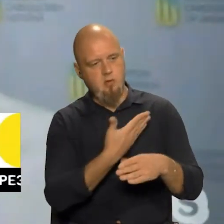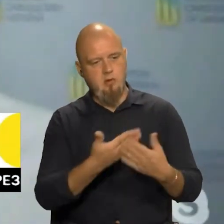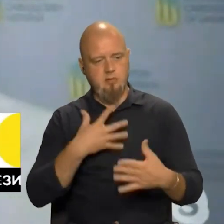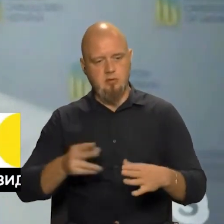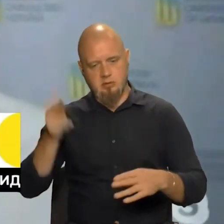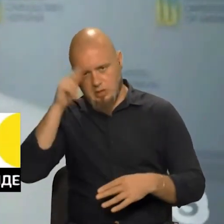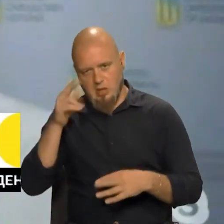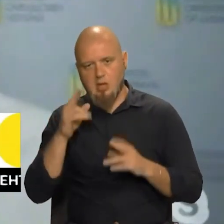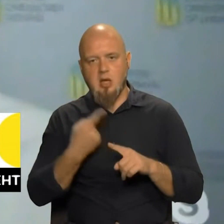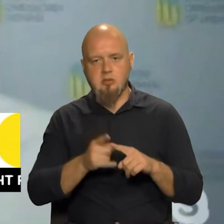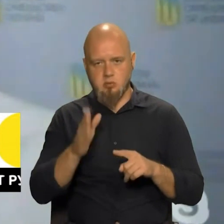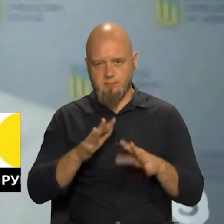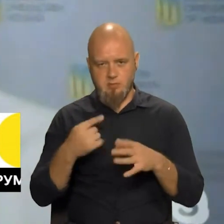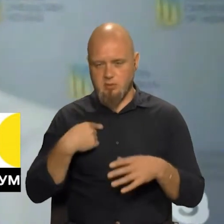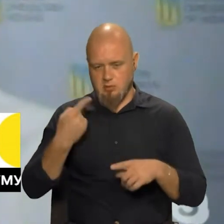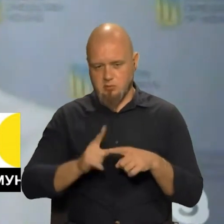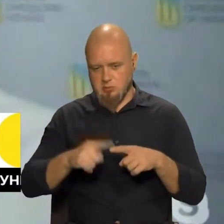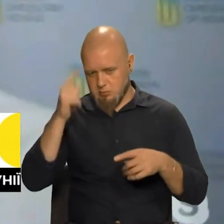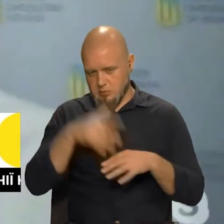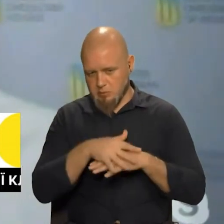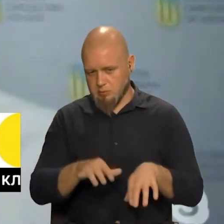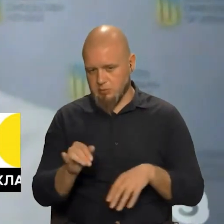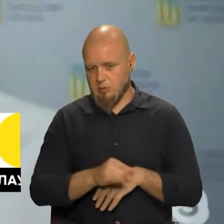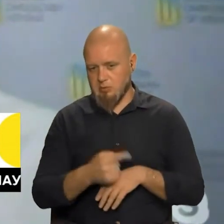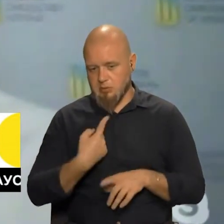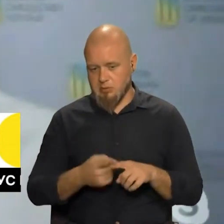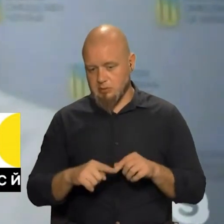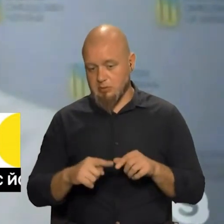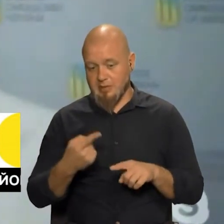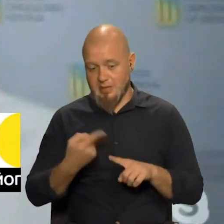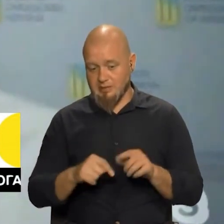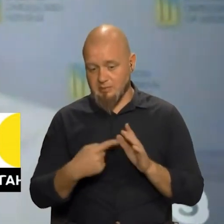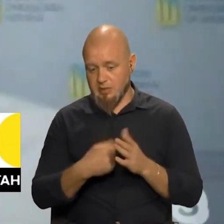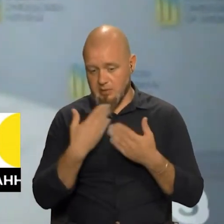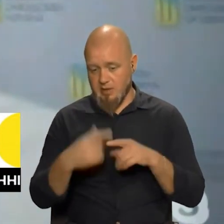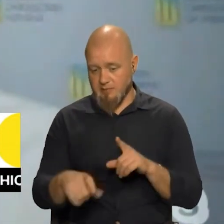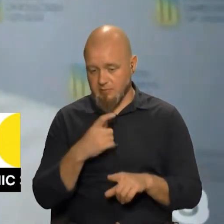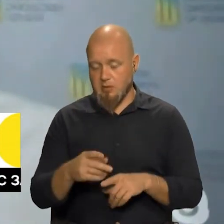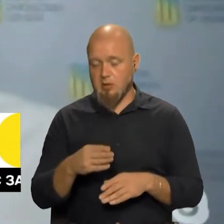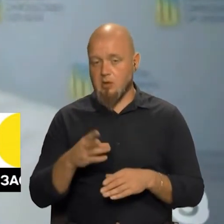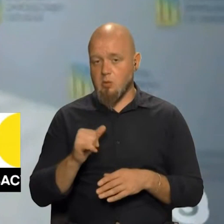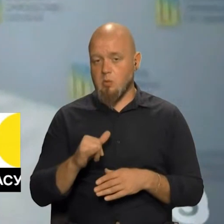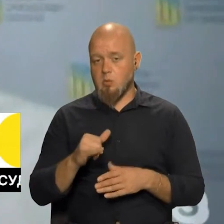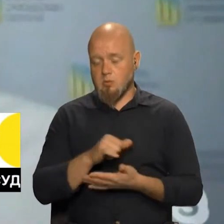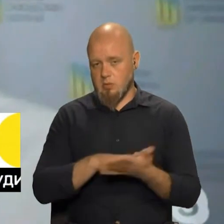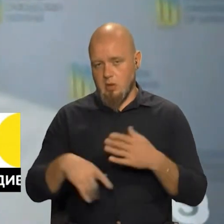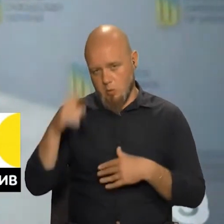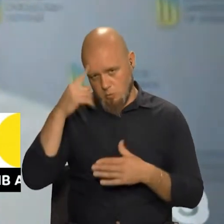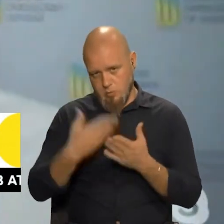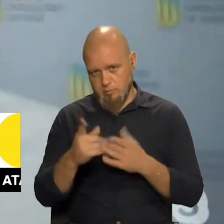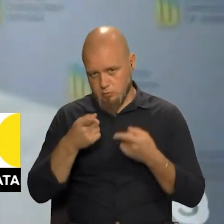як це буде відбуватися, я цього не розумію. І на ці запитання не маю відповіді. Ну, далі, уявимо, що